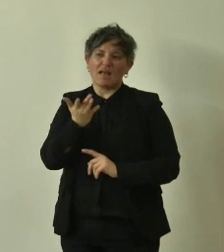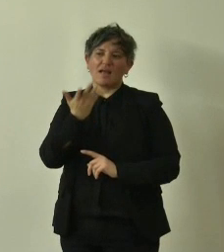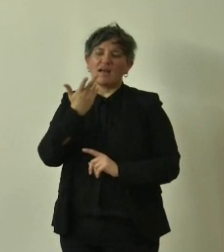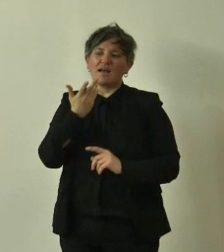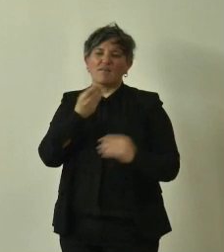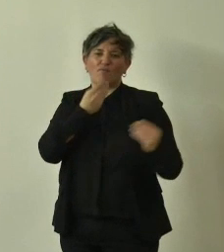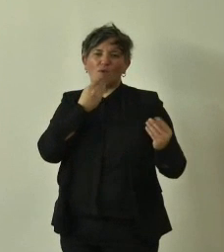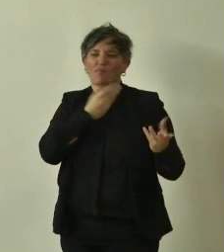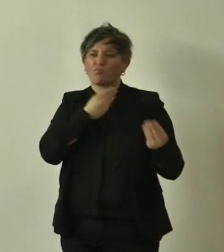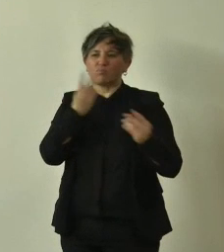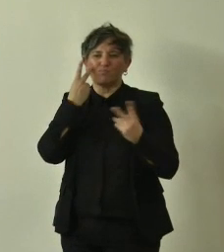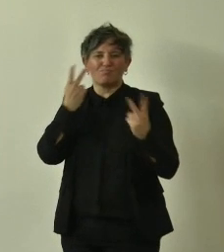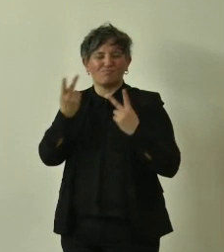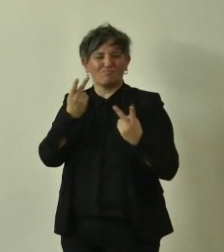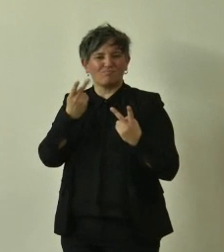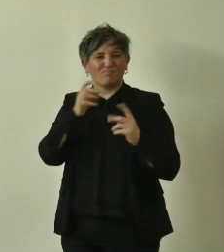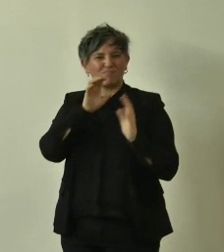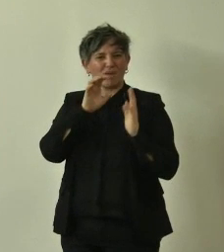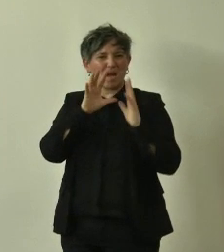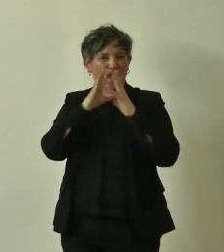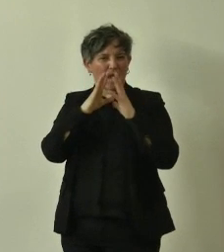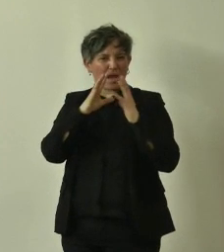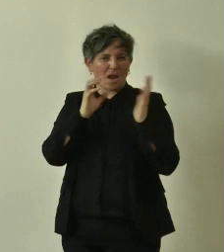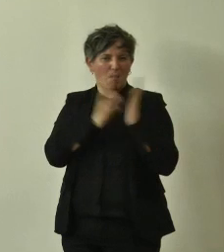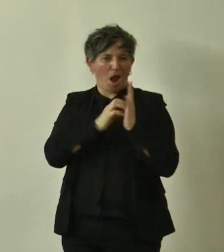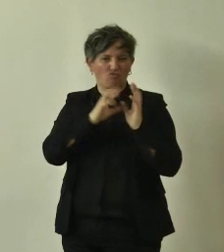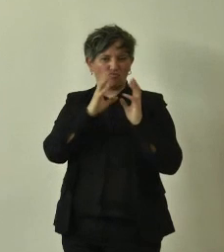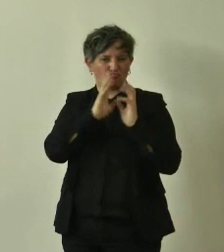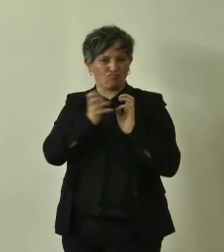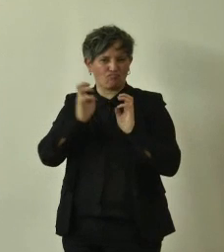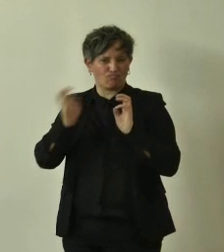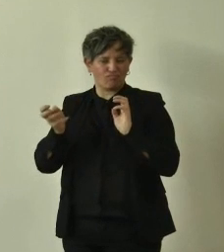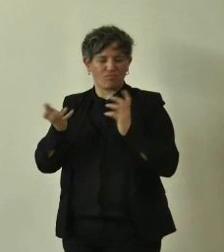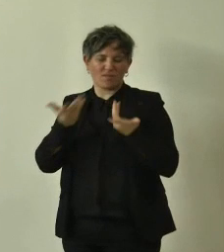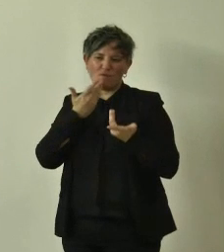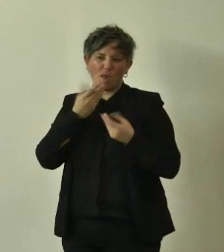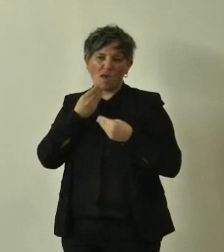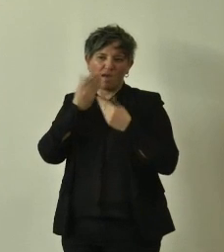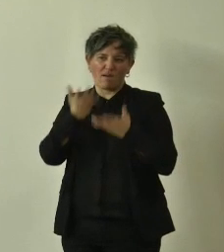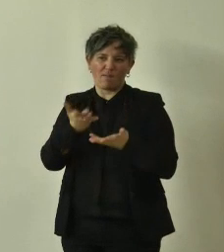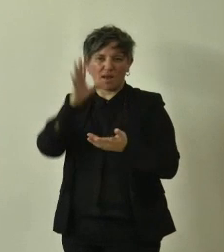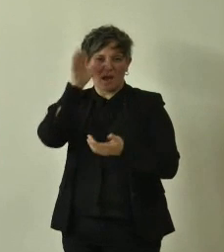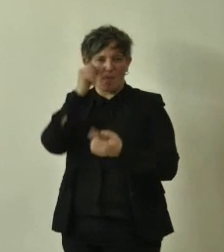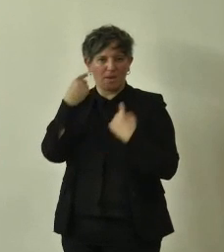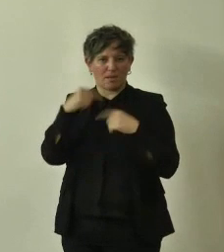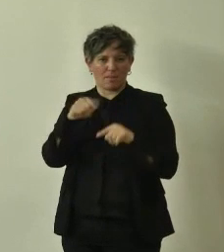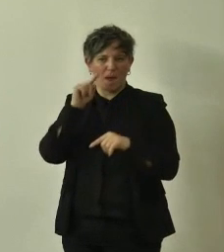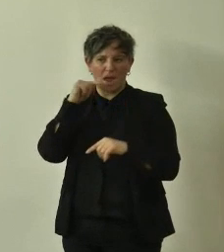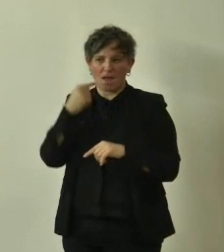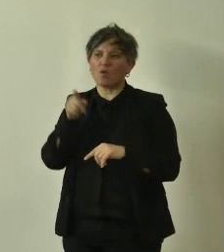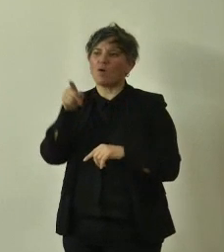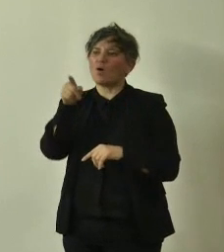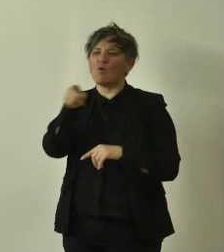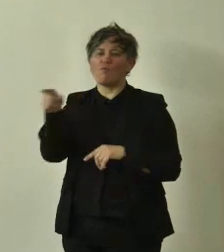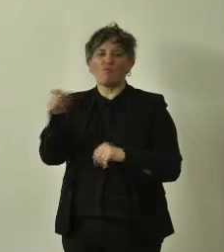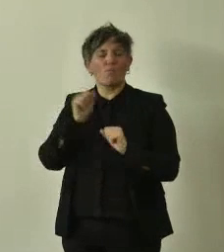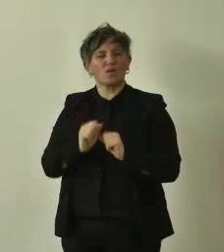immagini che testimoniavano proprio questa propensione questa attitudine allora se voi volete andare a vedere